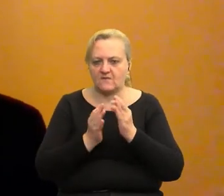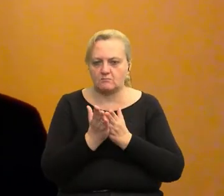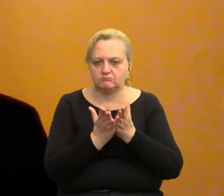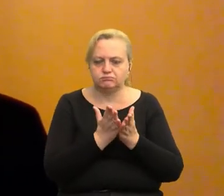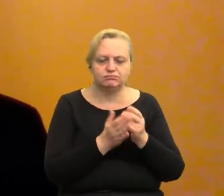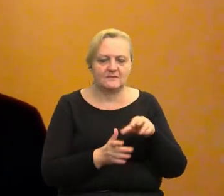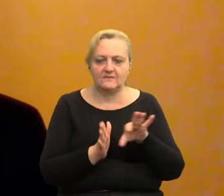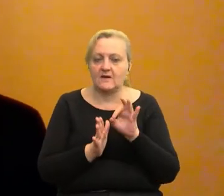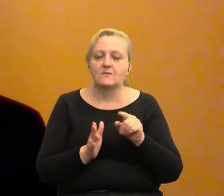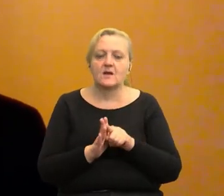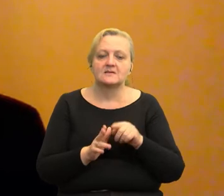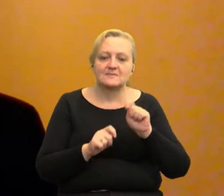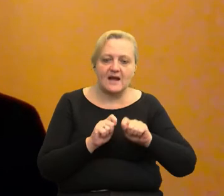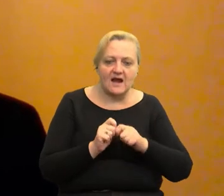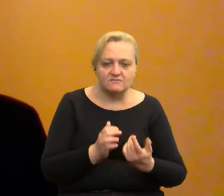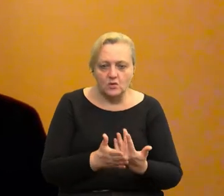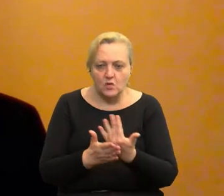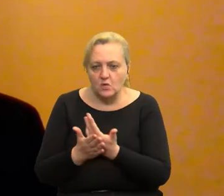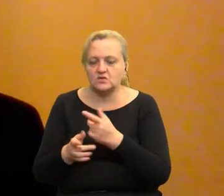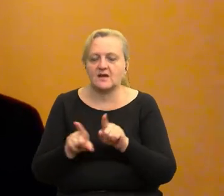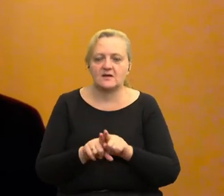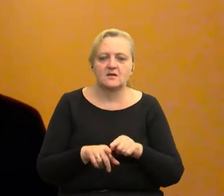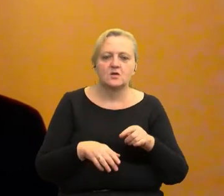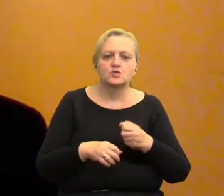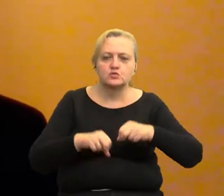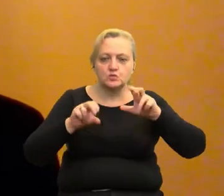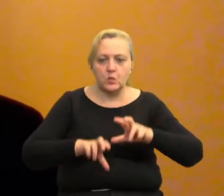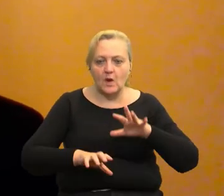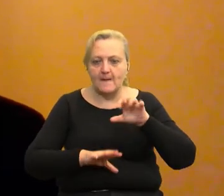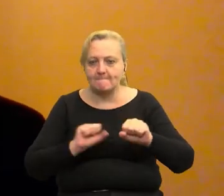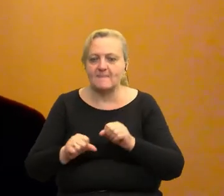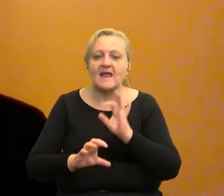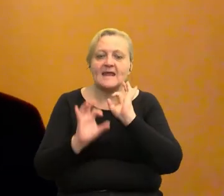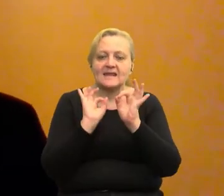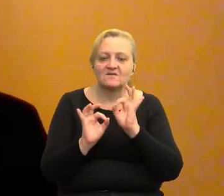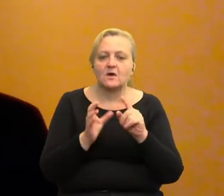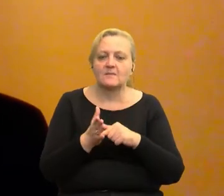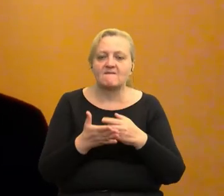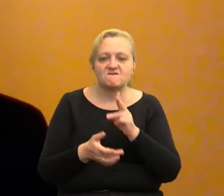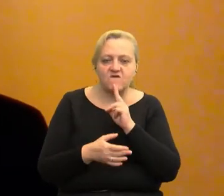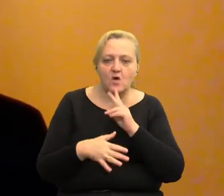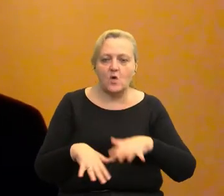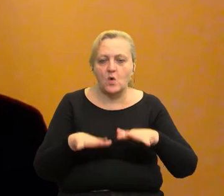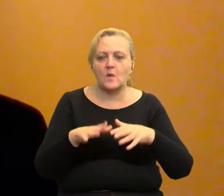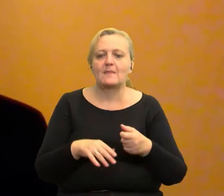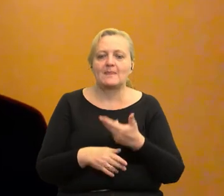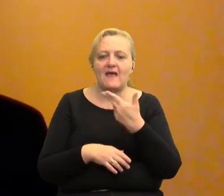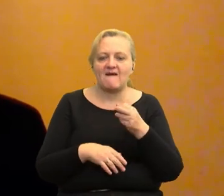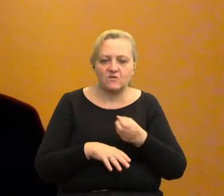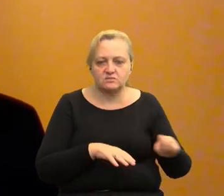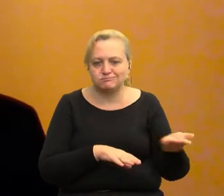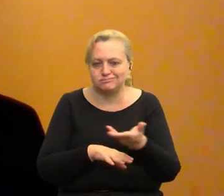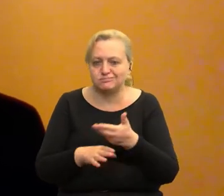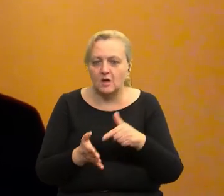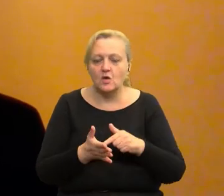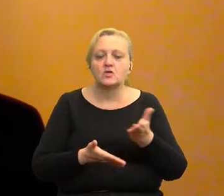monitorowania wzrastu upraw, przez wykrywanie służb, przez jakieś informacje na temat nawadniania, nawożenia to jest ten dział